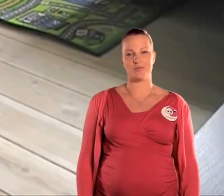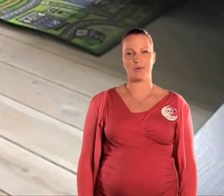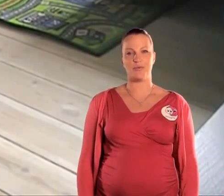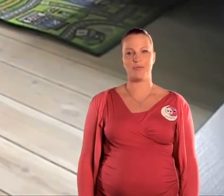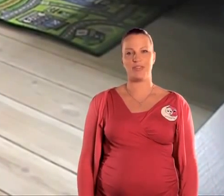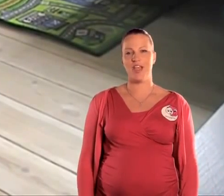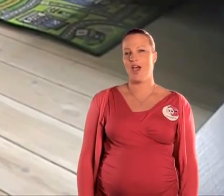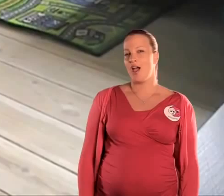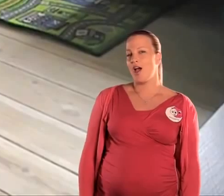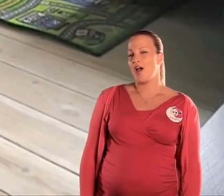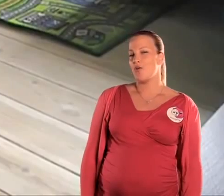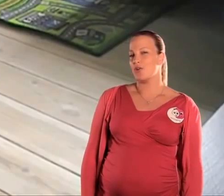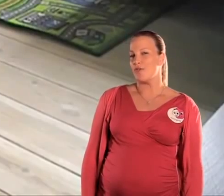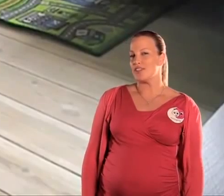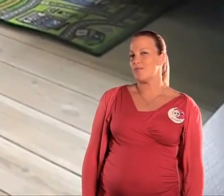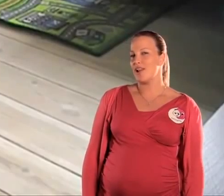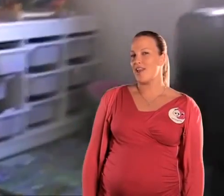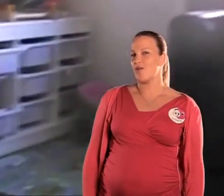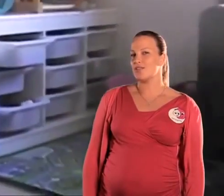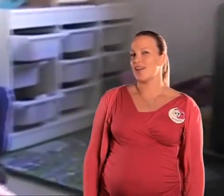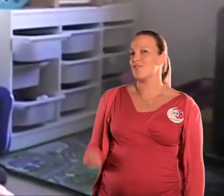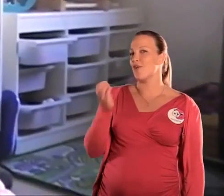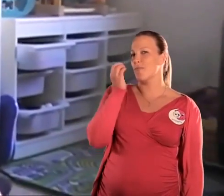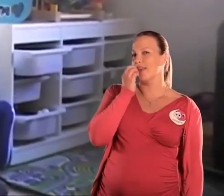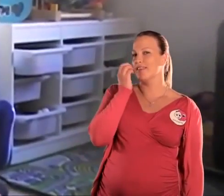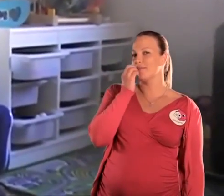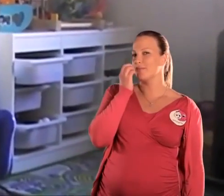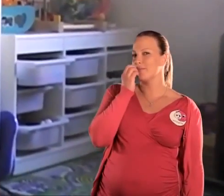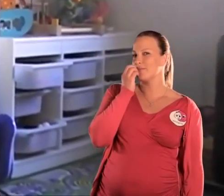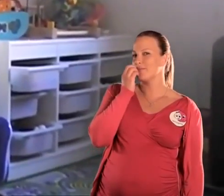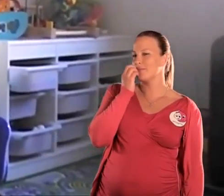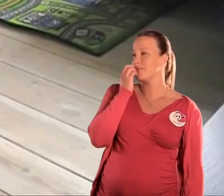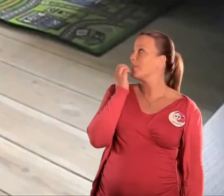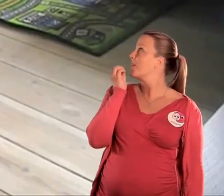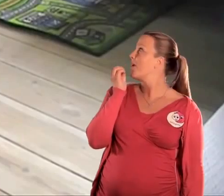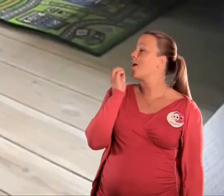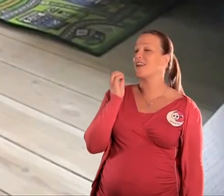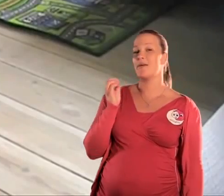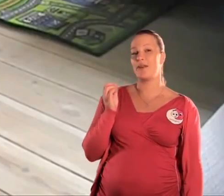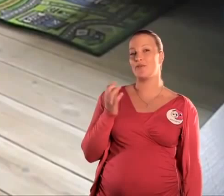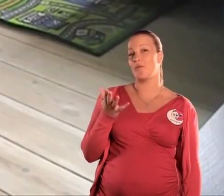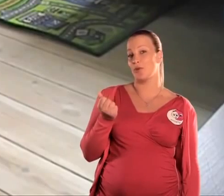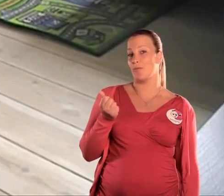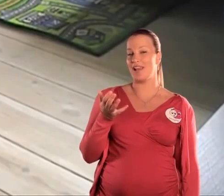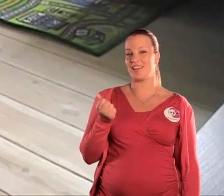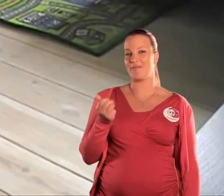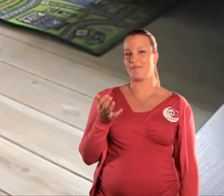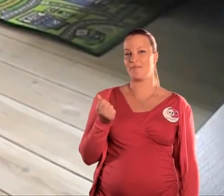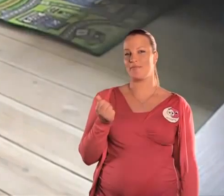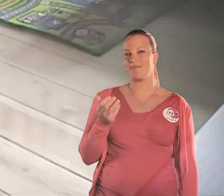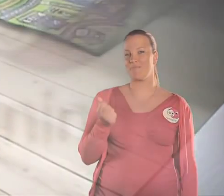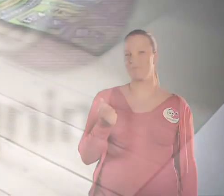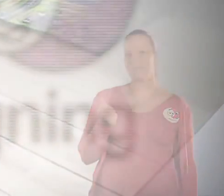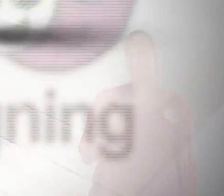babytegnsbrug Hun kan f.eks. lave tegnet for mad Og her beder hun om noget mælk